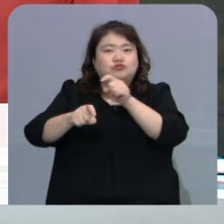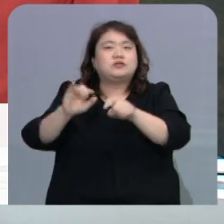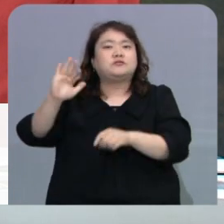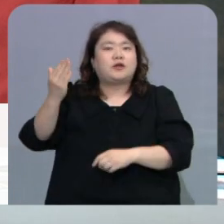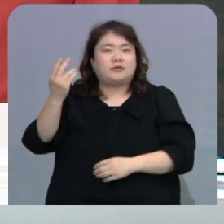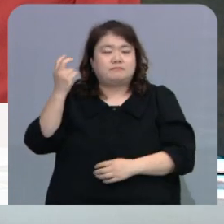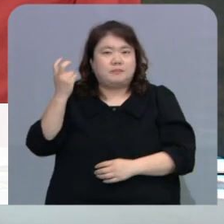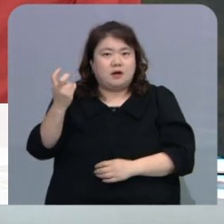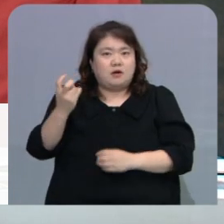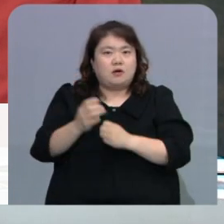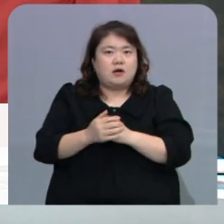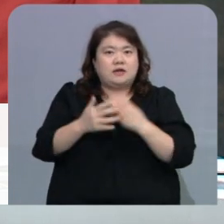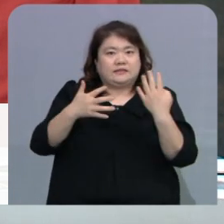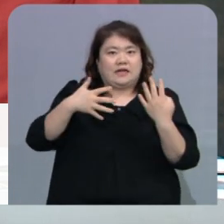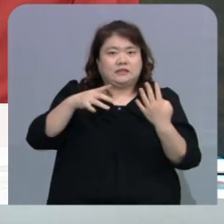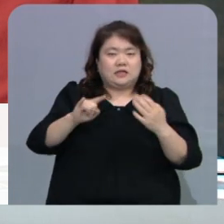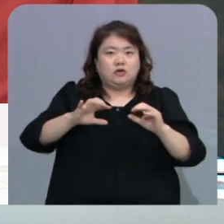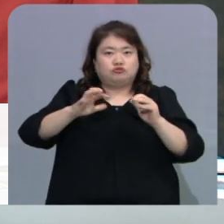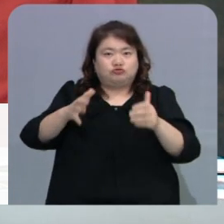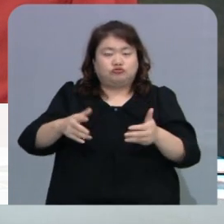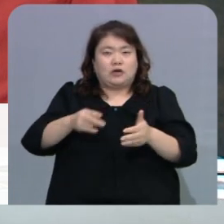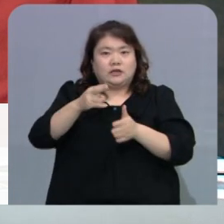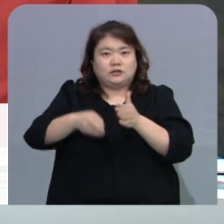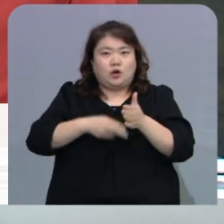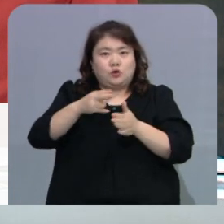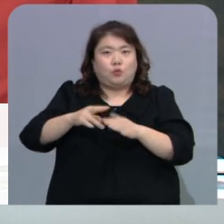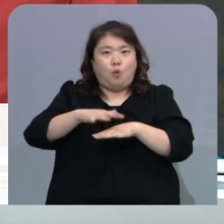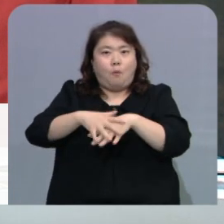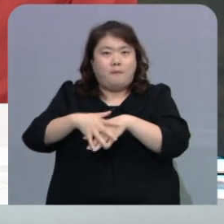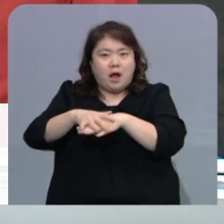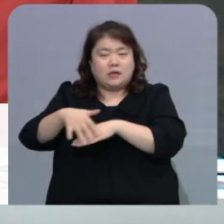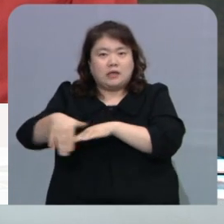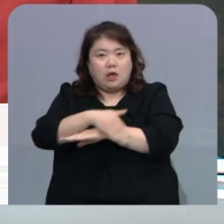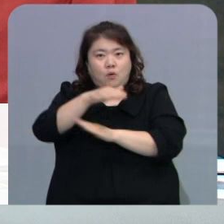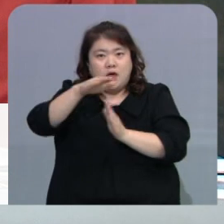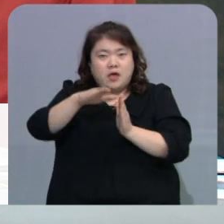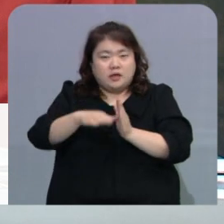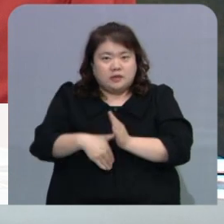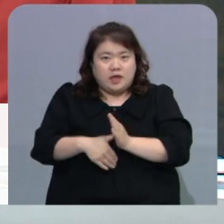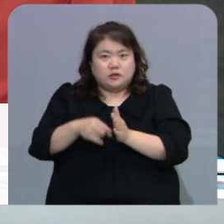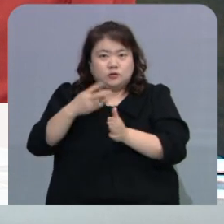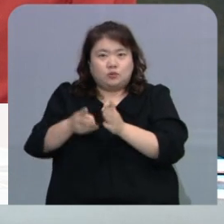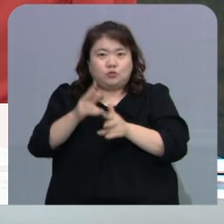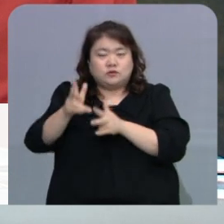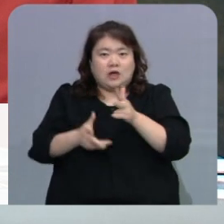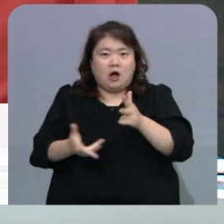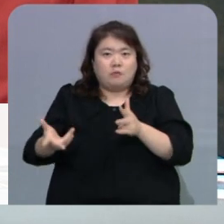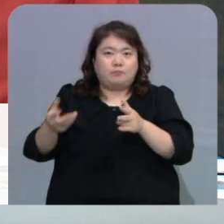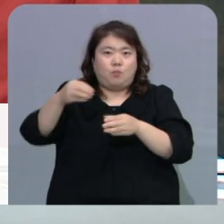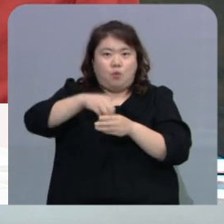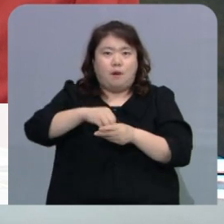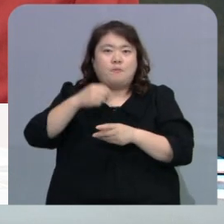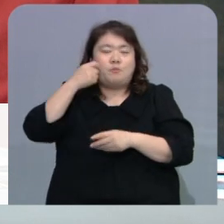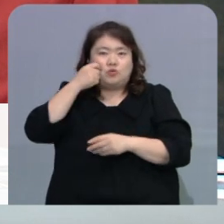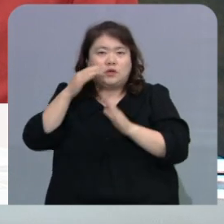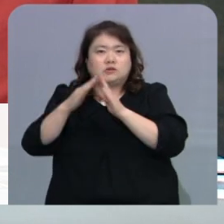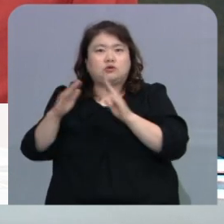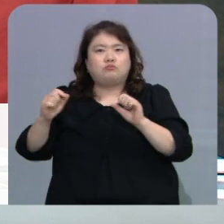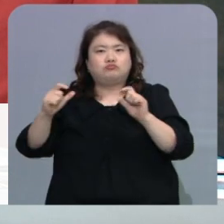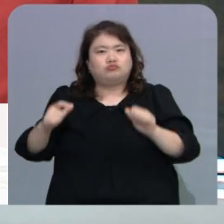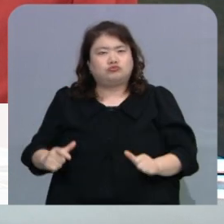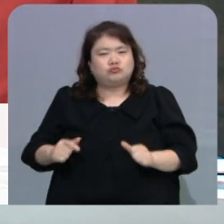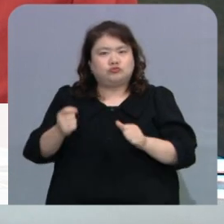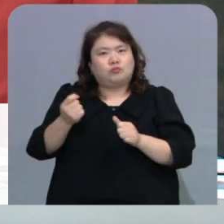당초 4차 국가철도망 계획에 광역철도 사업을 반영하지 못한 전북으로서는 경쟁에서